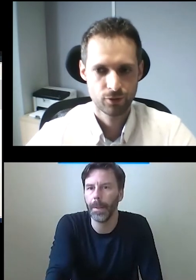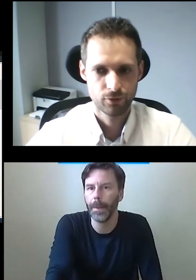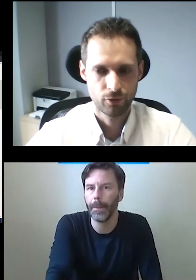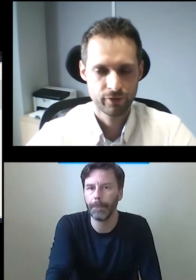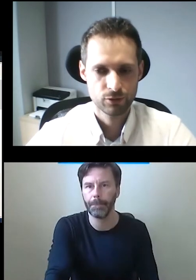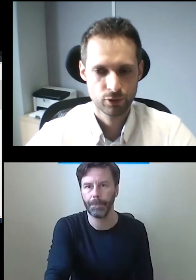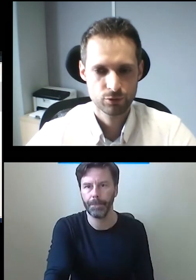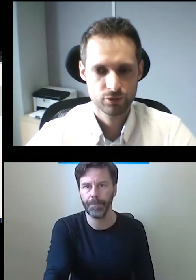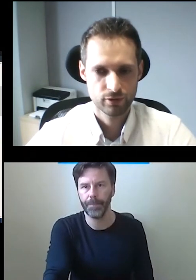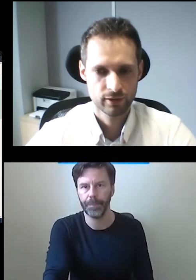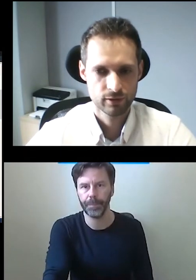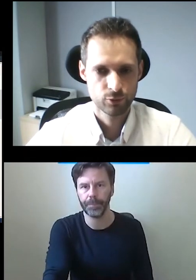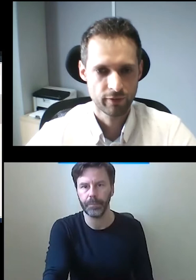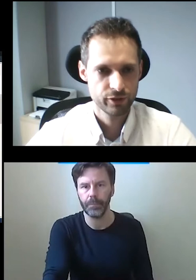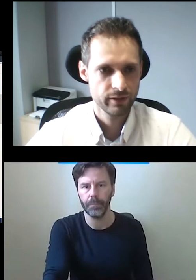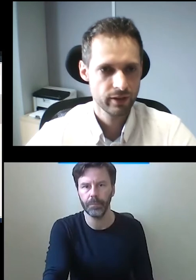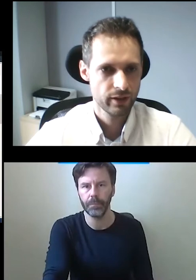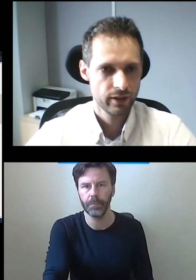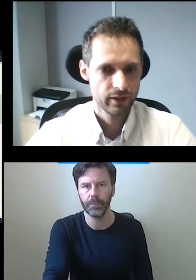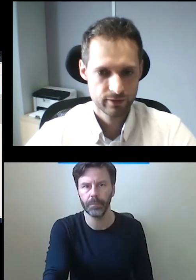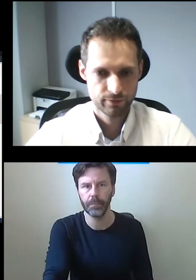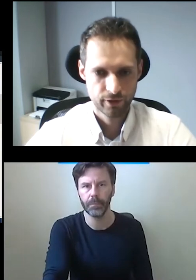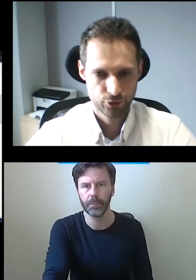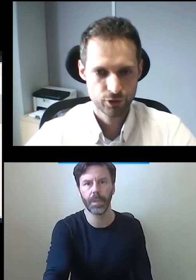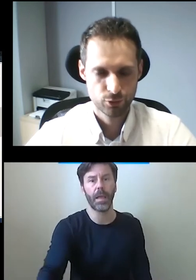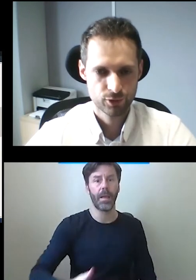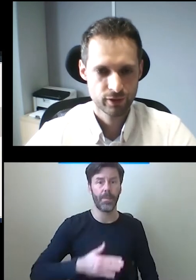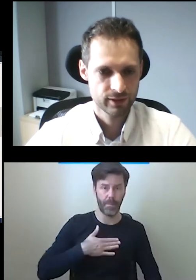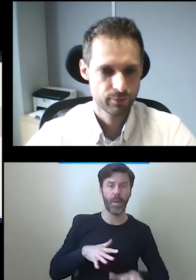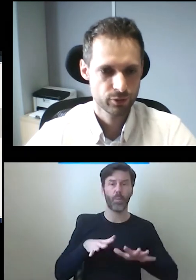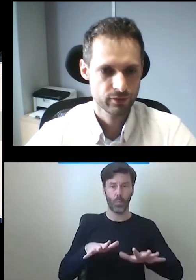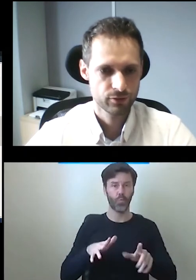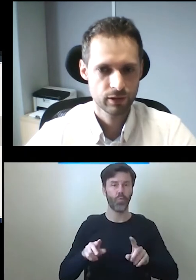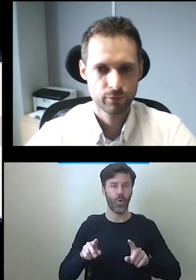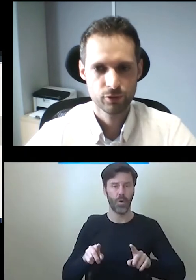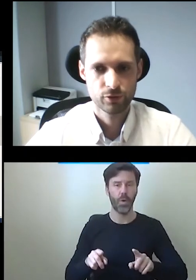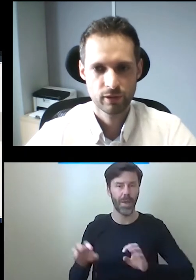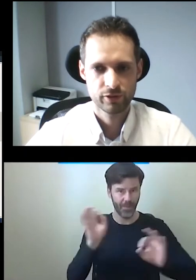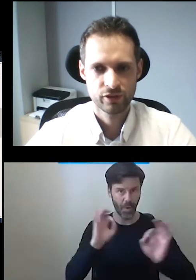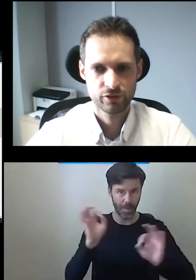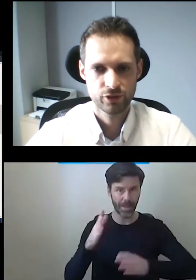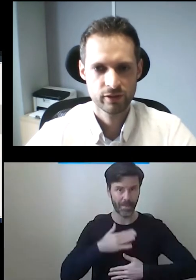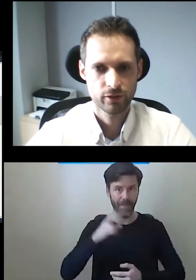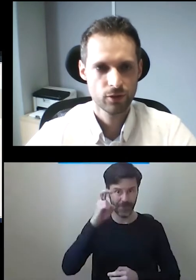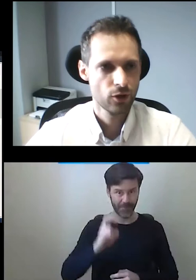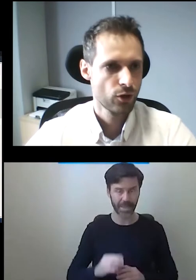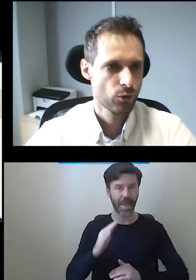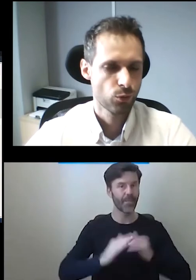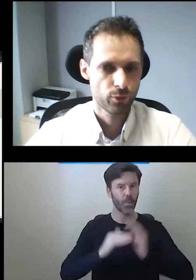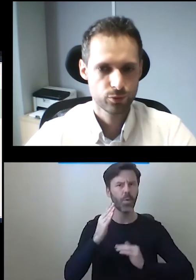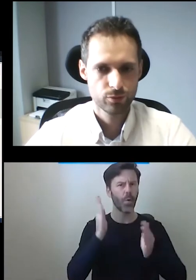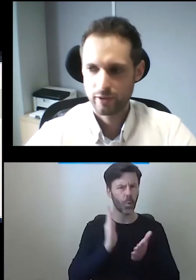o windach, które już zbudowaliśmy. Jest w większości przetłumaczona na język polski, więc to nie powinno sprawiać żadnego